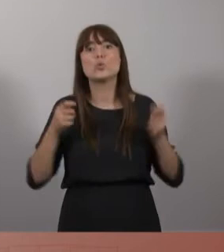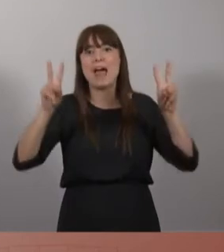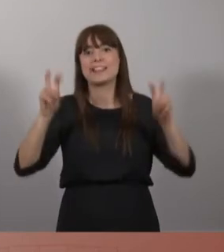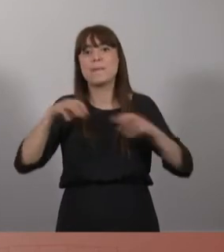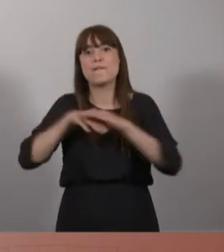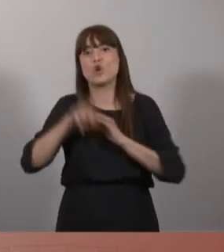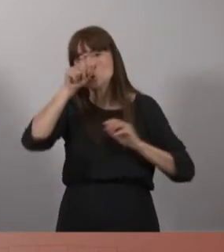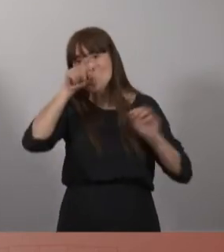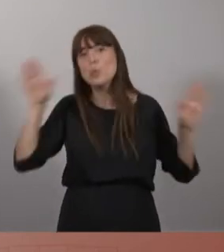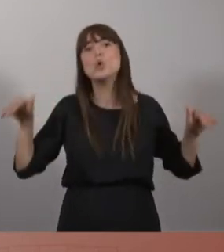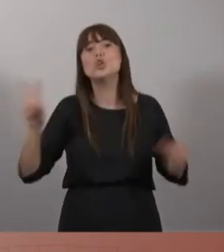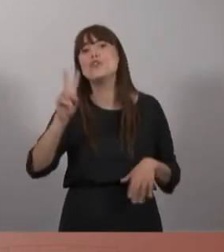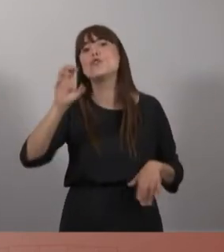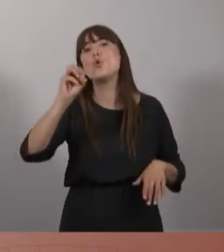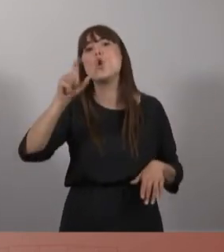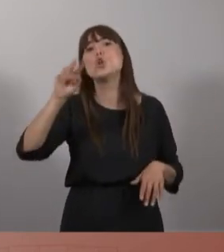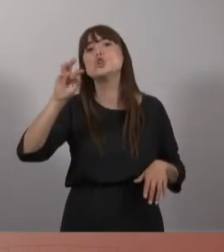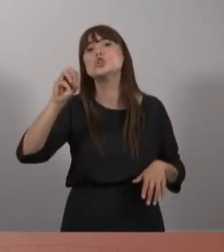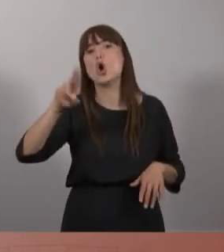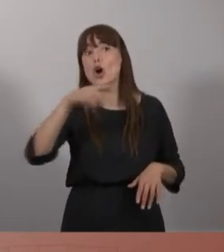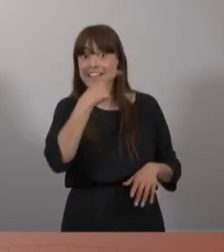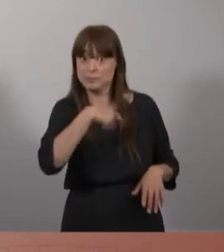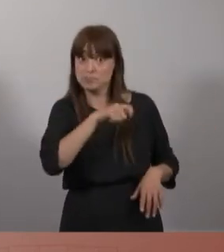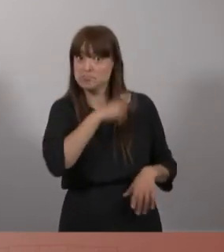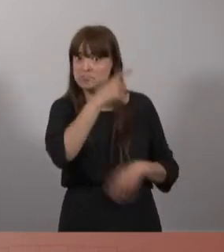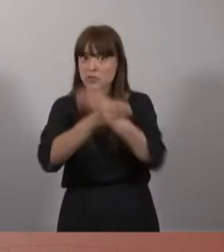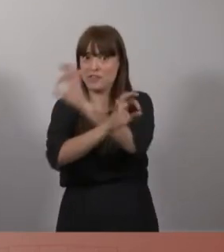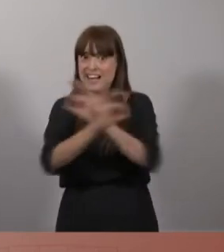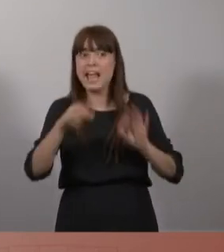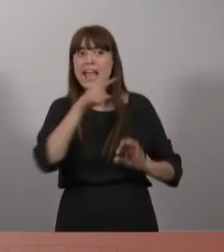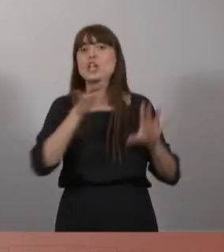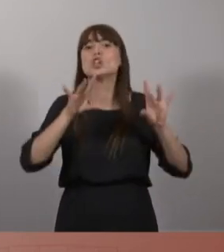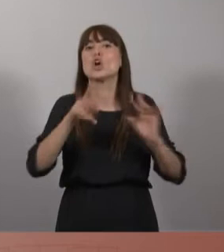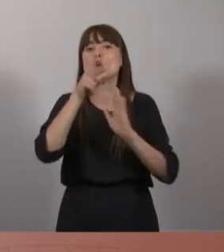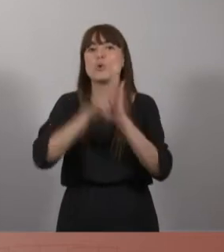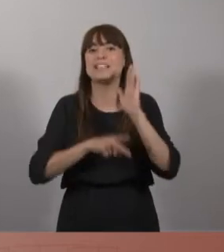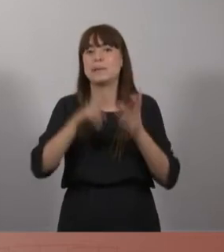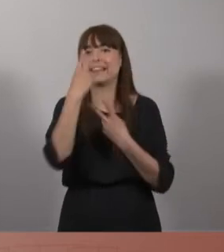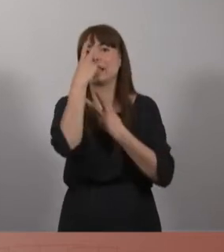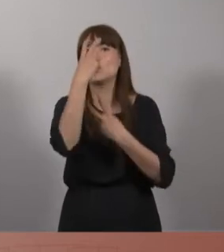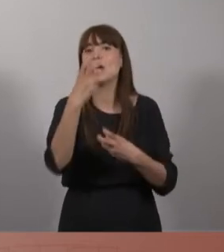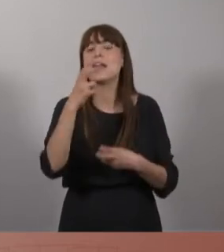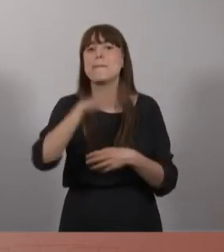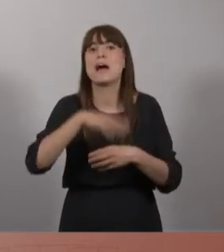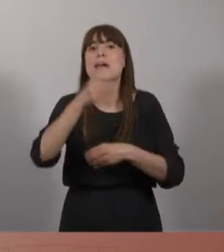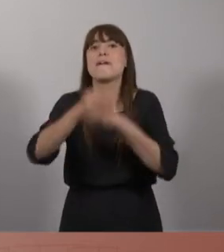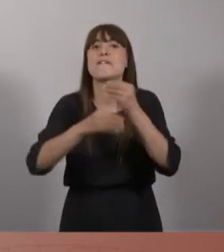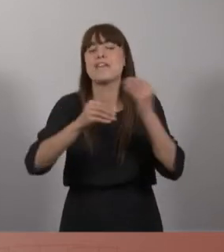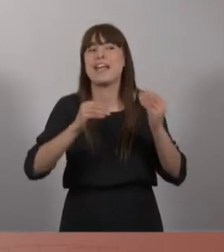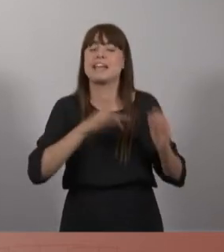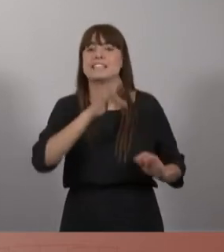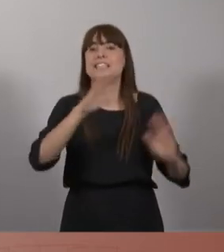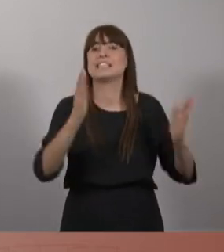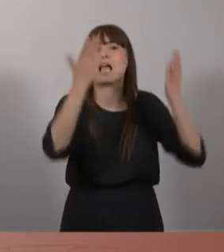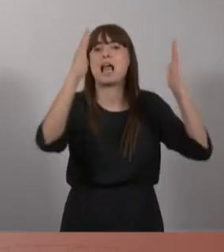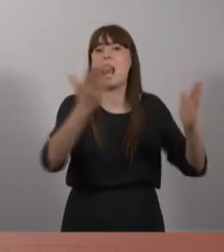no ha fet cap llei, sinó que el que ha fet sí que ha sigut tocar normativa tributària precisament per fer unes exemptions a impostos a